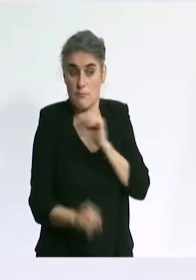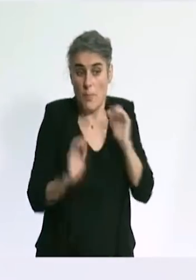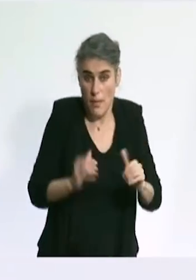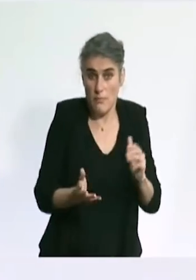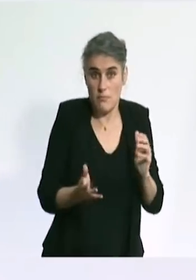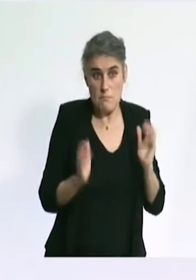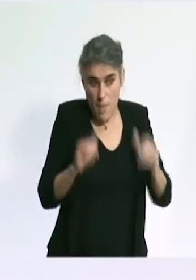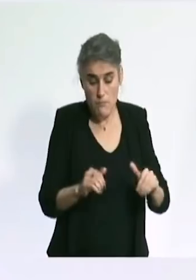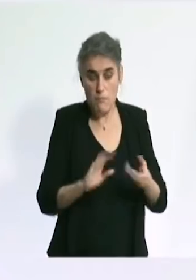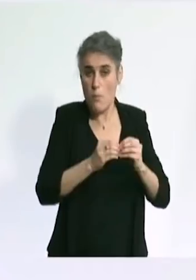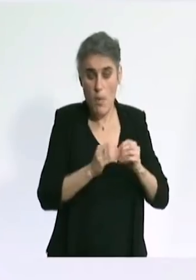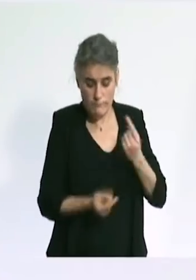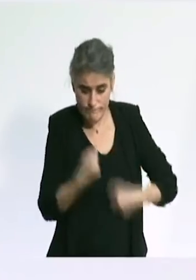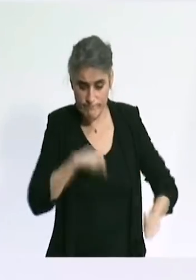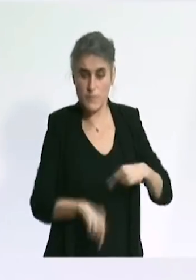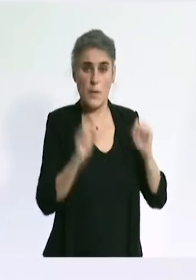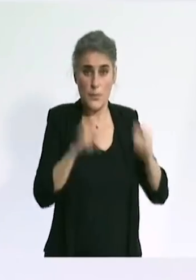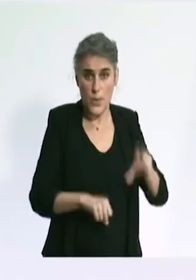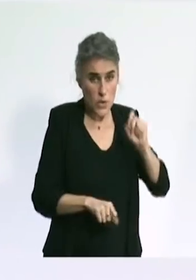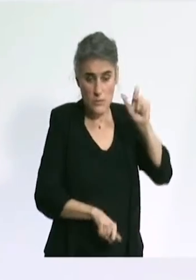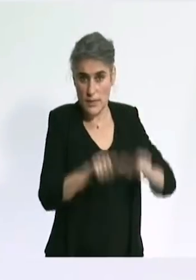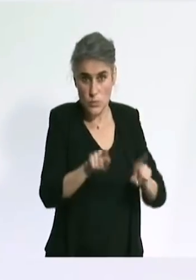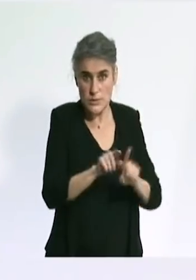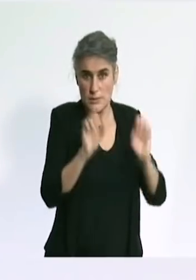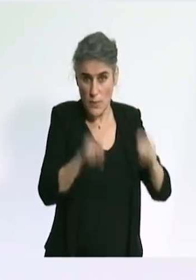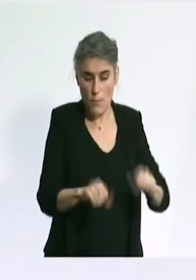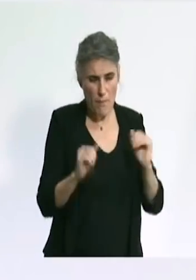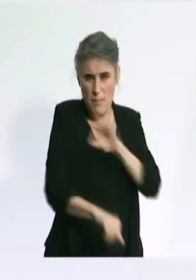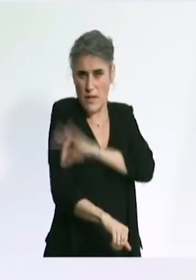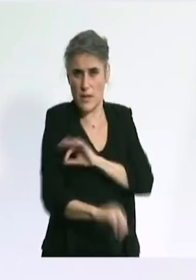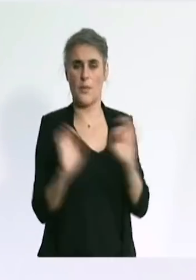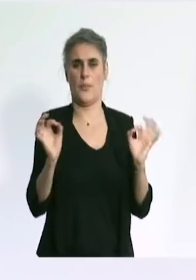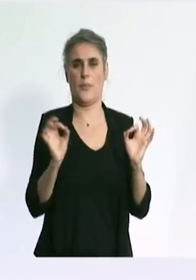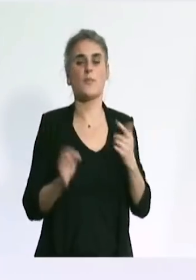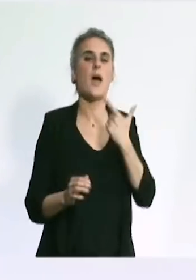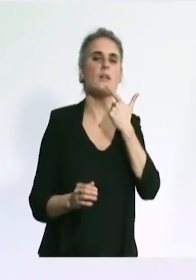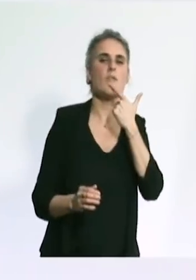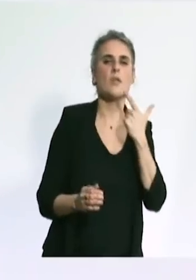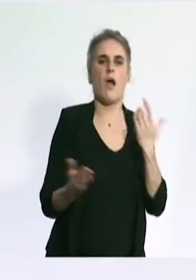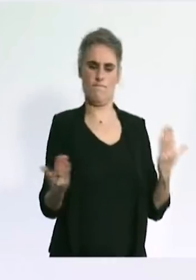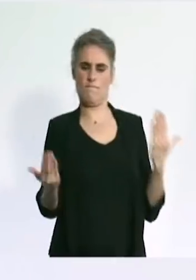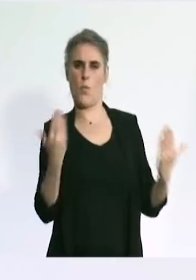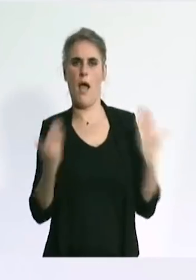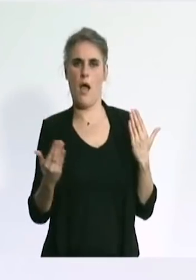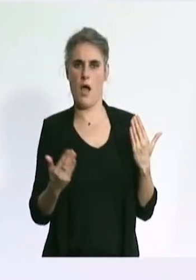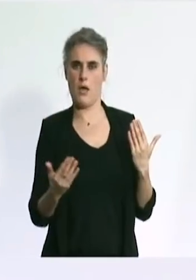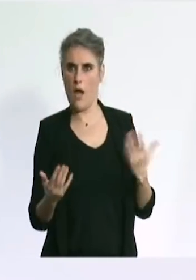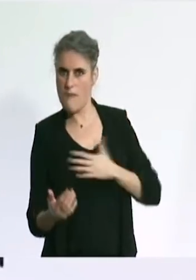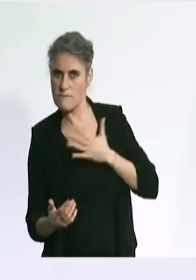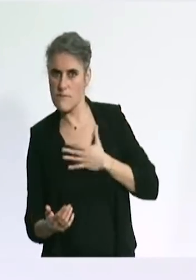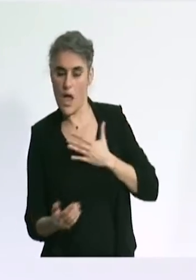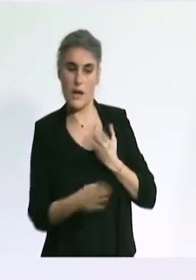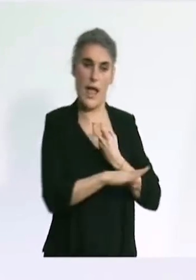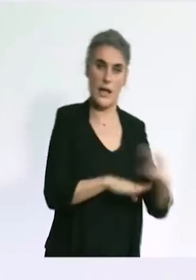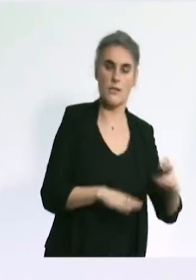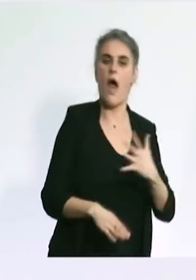'entre eux présentent également des troubles de la coagulation. Ce qu'on appelle le rapport bénéfice sur risque, c'est-à-dire le bénéfice apporté